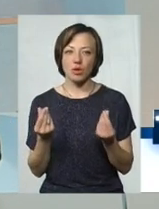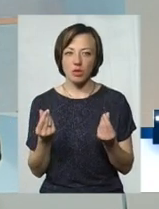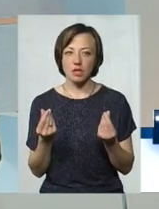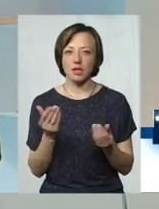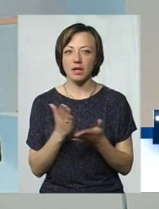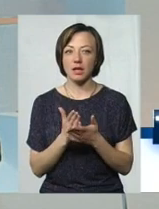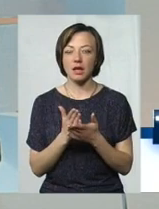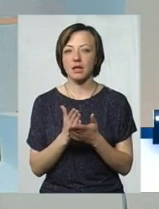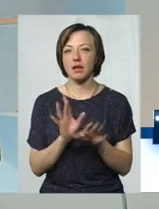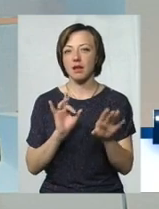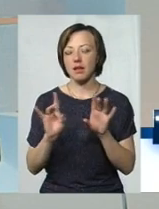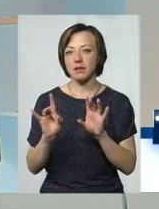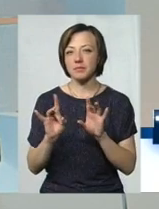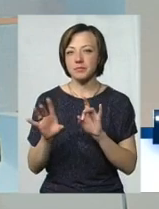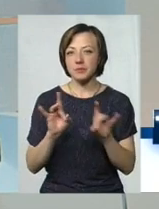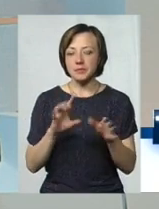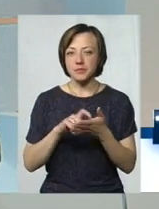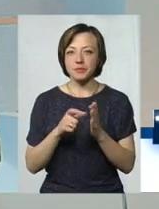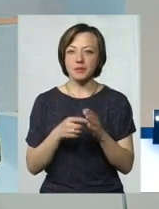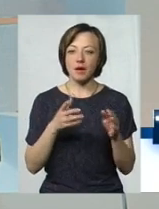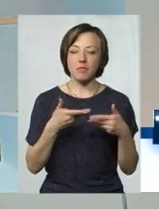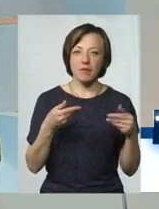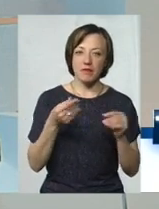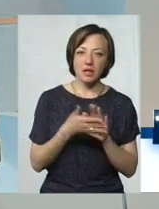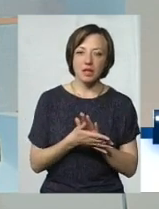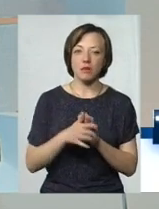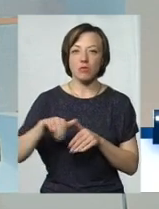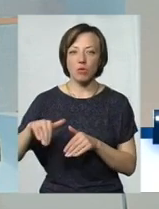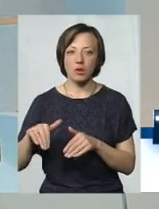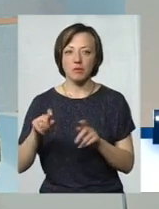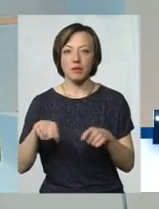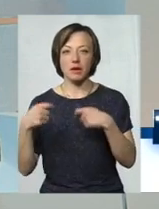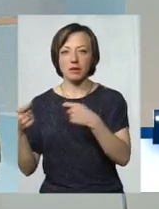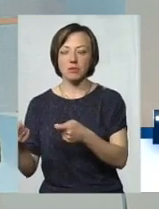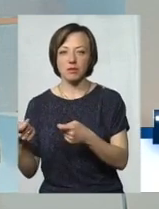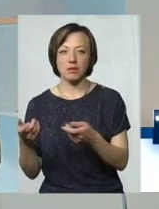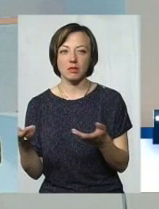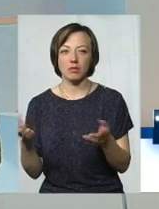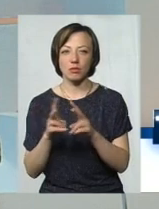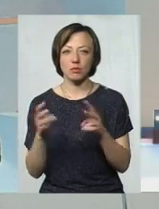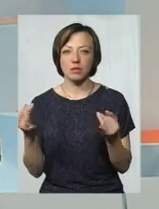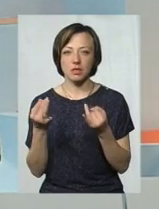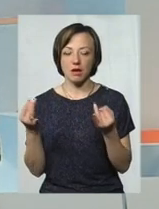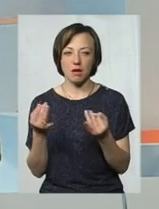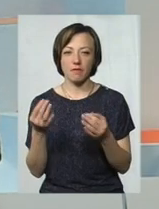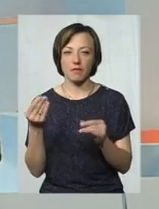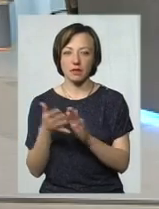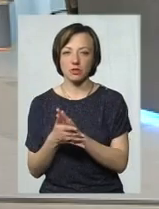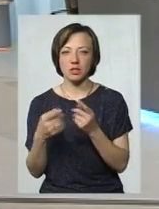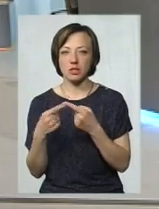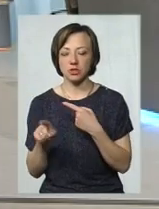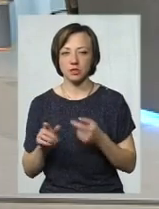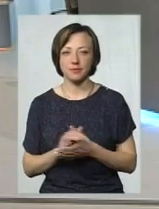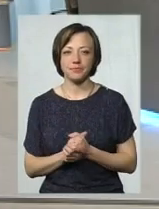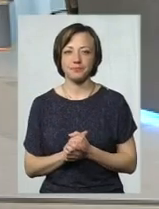рекламних кабінетах і їх витрачать, або ми витрачимо, витратимо, потім передамо якомусь партнеру, якому це буде цікаво, він витратить їх на щось інше. Так